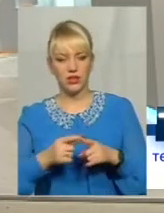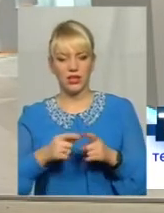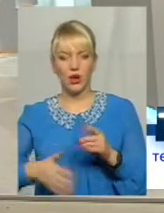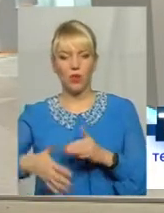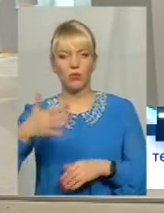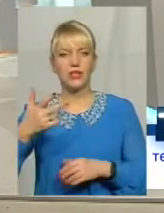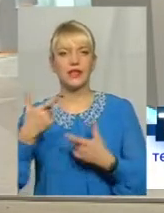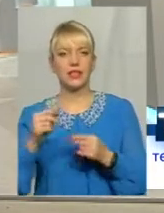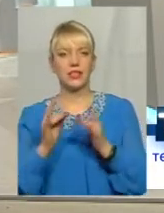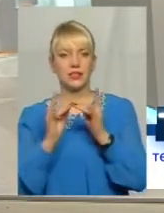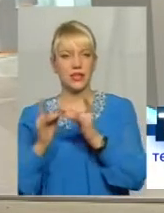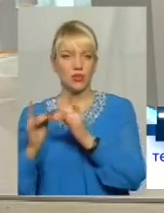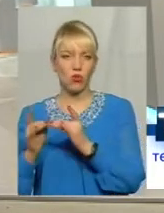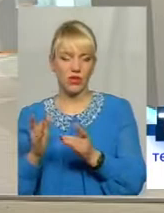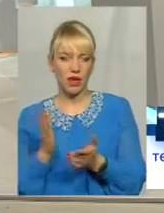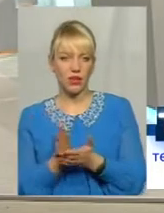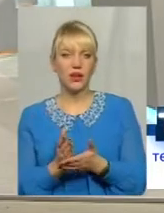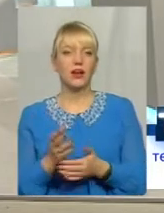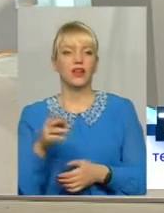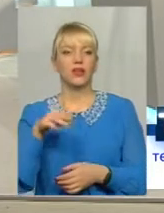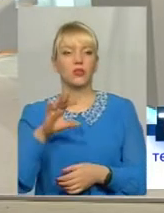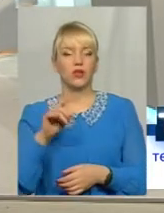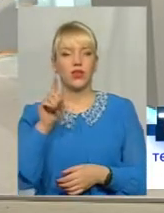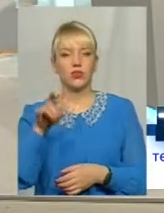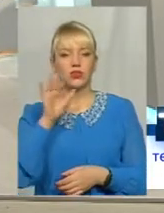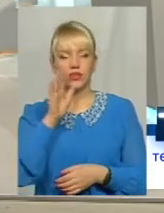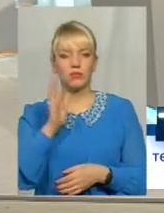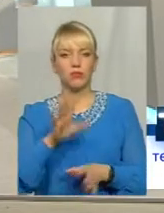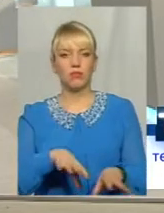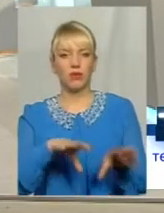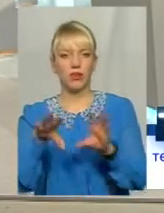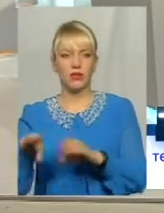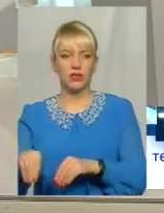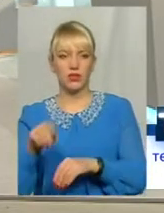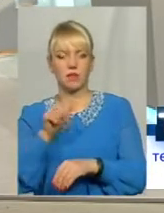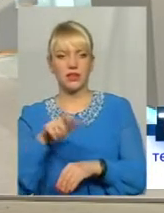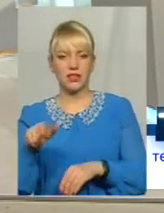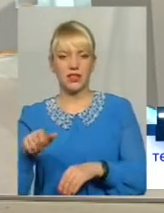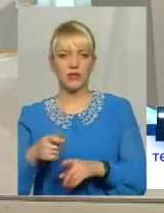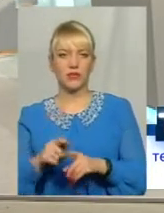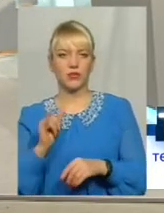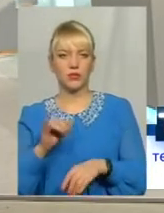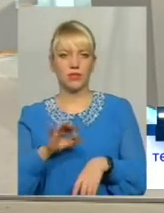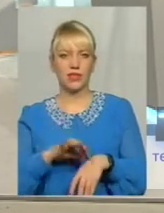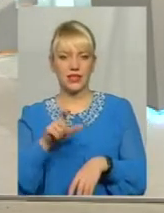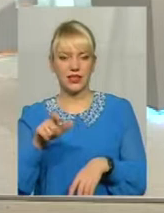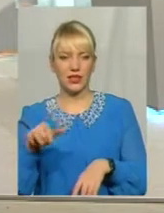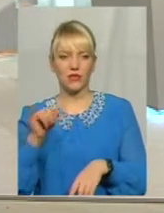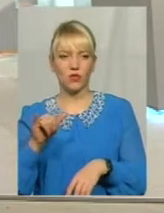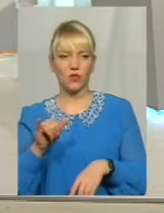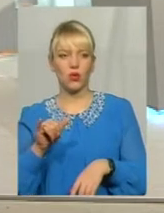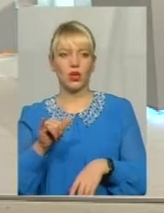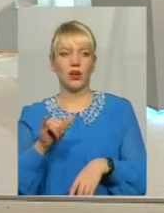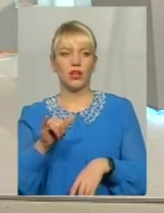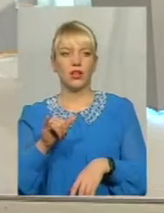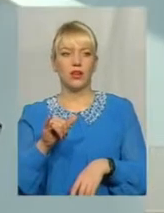є стаціонарними Ми на той час перемістимо персонал і пацієнтів у госпіталі